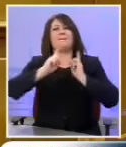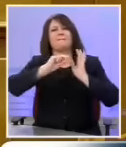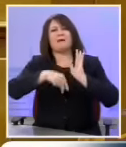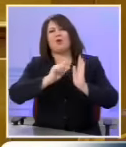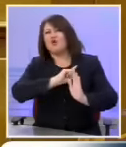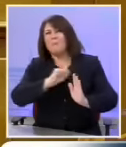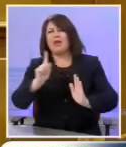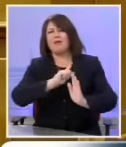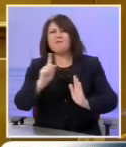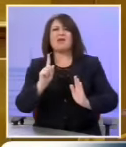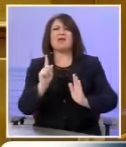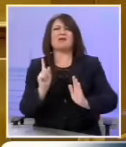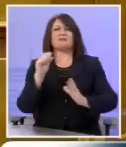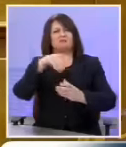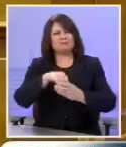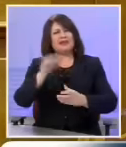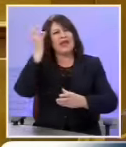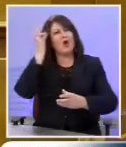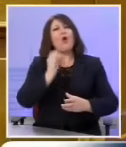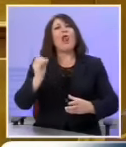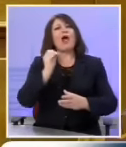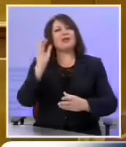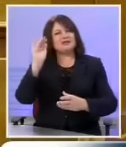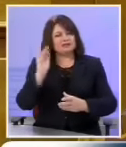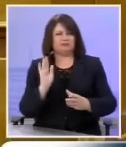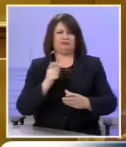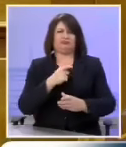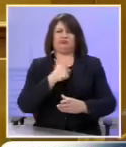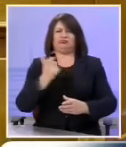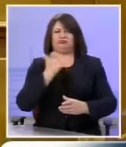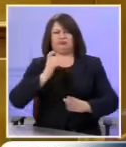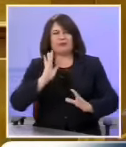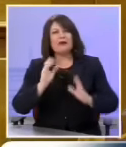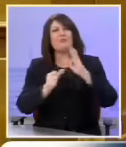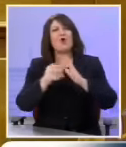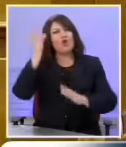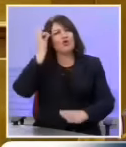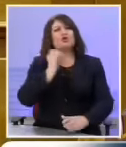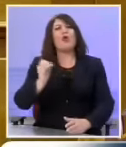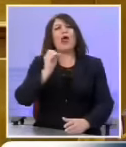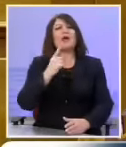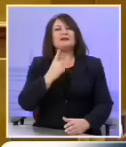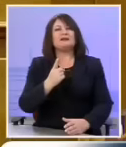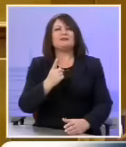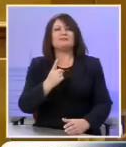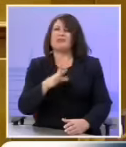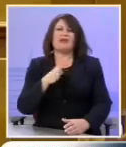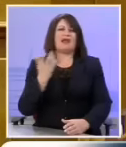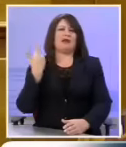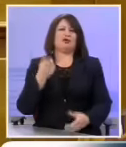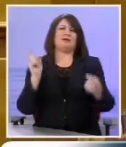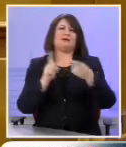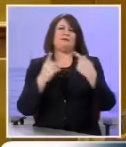συμπεϊλαμβανωμένης και της επίσκεψης Ολάντ και βέβαια ο Πρόεδρος Ολάντ δεν θέλησε να συναντήσει τότε